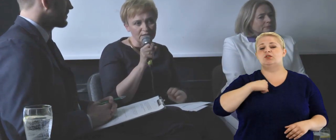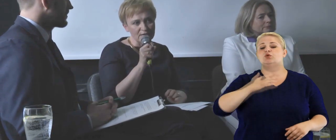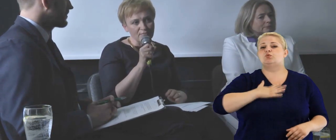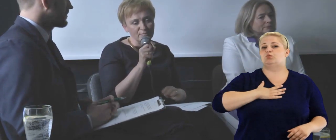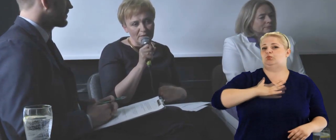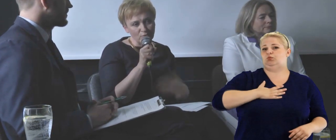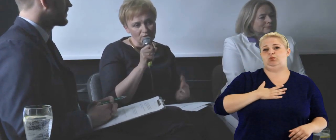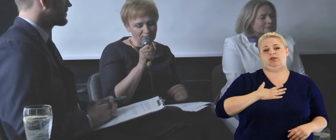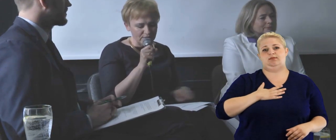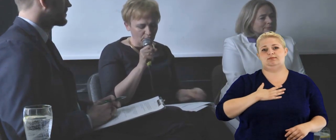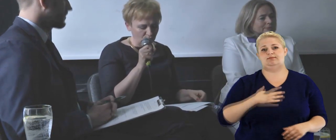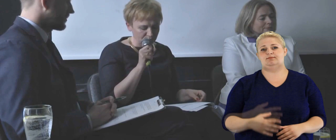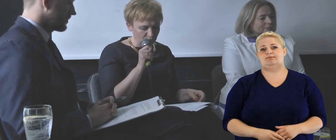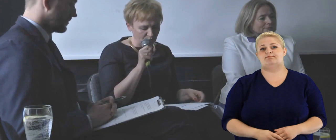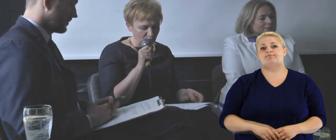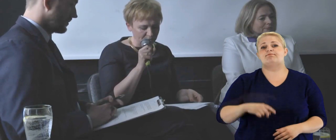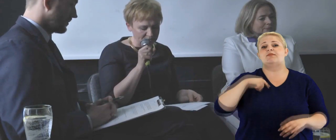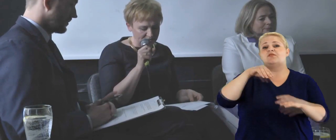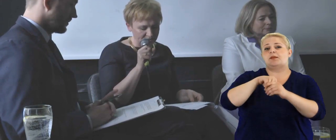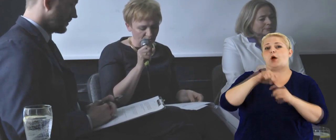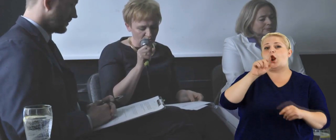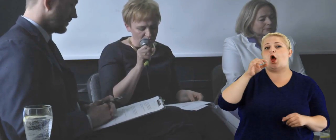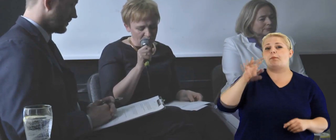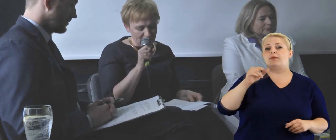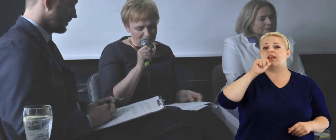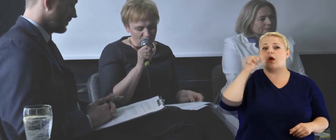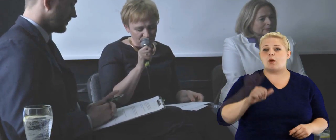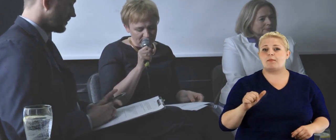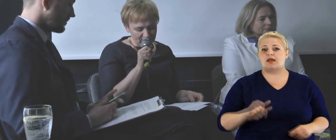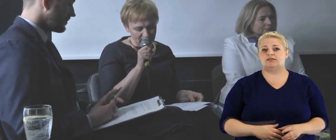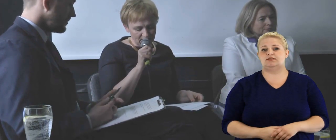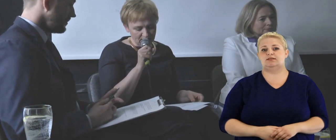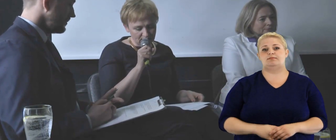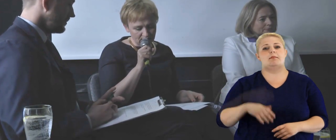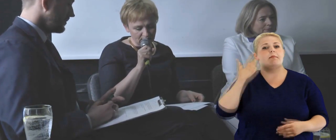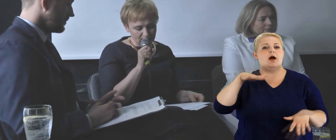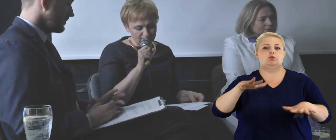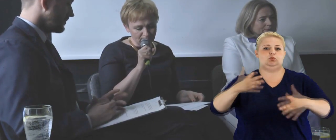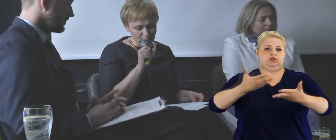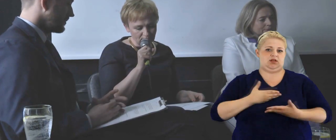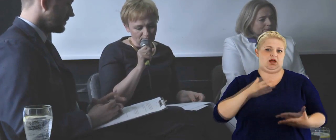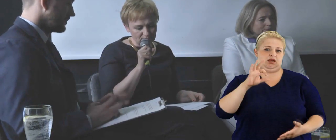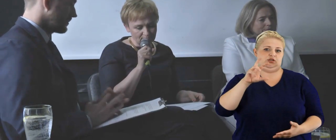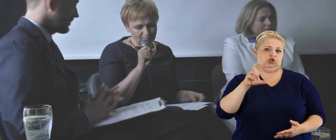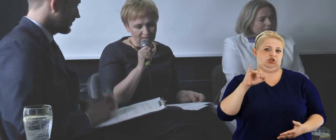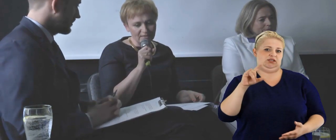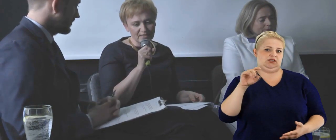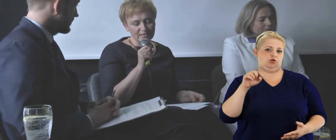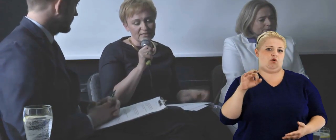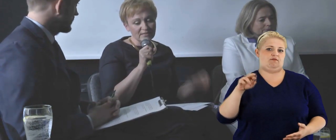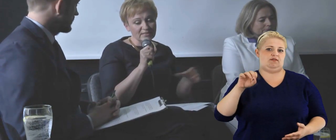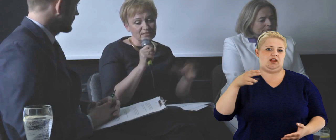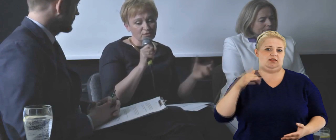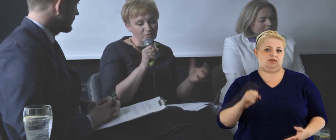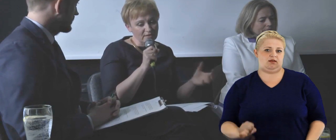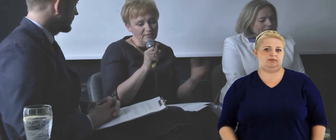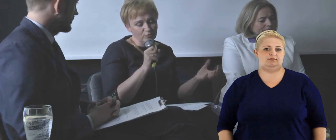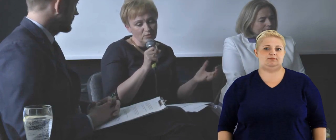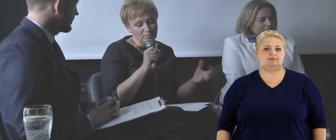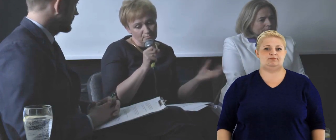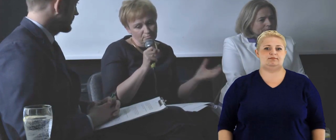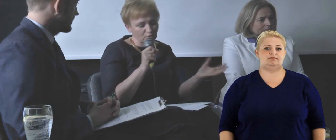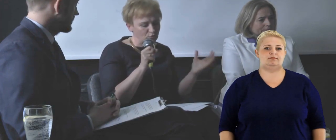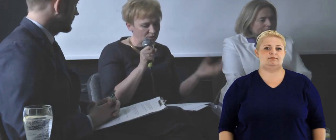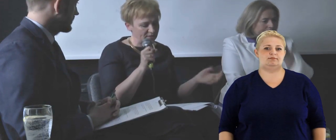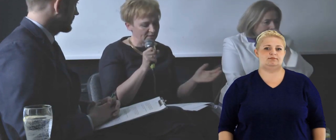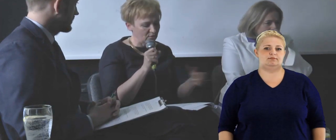wrażenie, że w wypadku nawet tego lobbyingu europejskiego bardzo wiele daje ta schizofrenia,